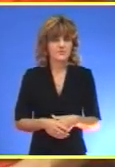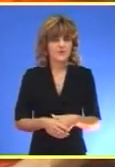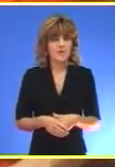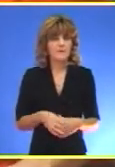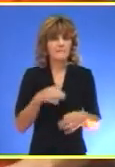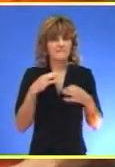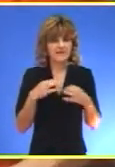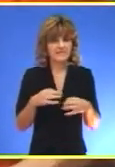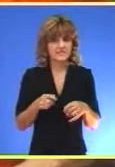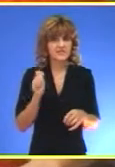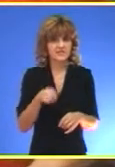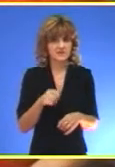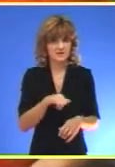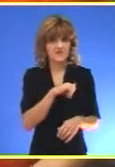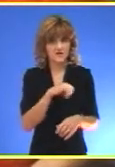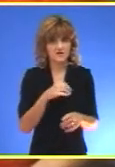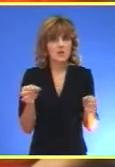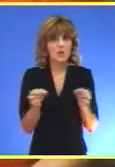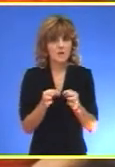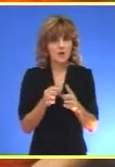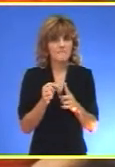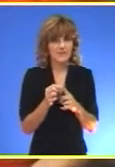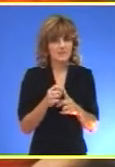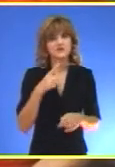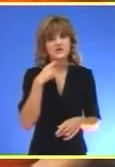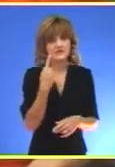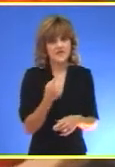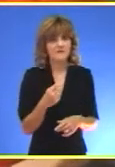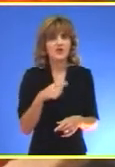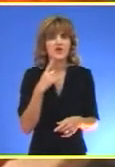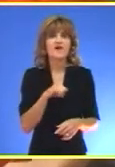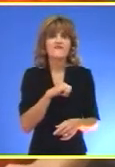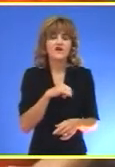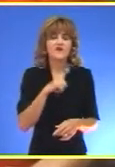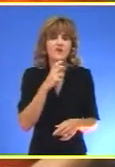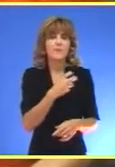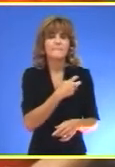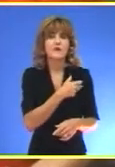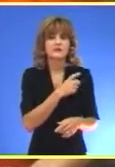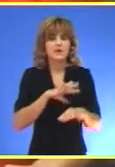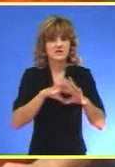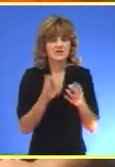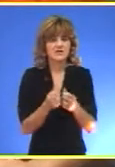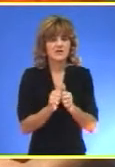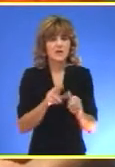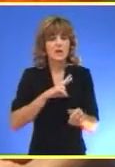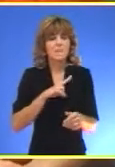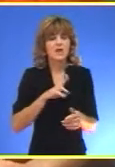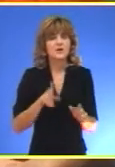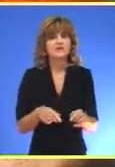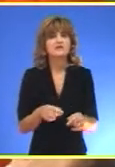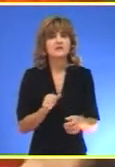Predsjednik izvršnog veća Vojvodine Bojan Pajtić Izjavio je da Vojvodina I Poljsko Vojvodstvo Lođ Imaju niz